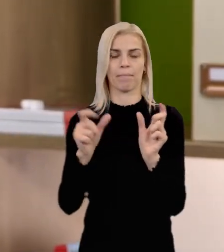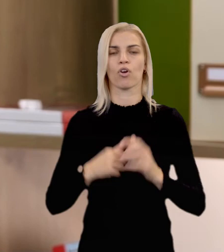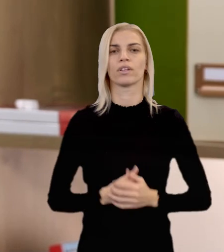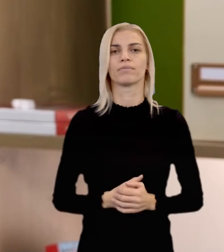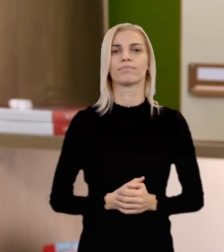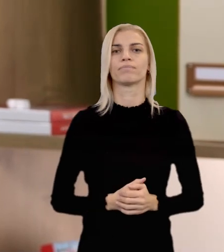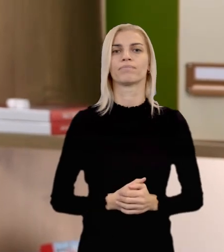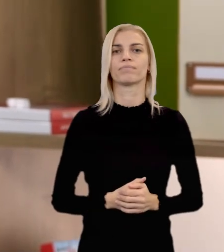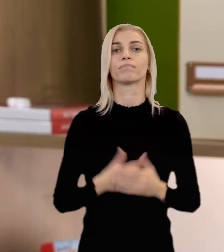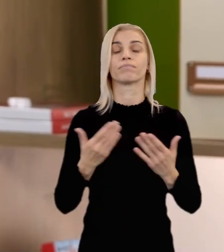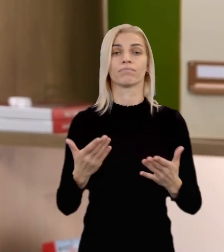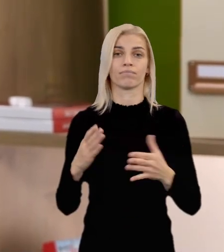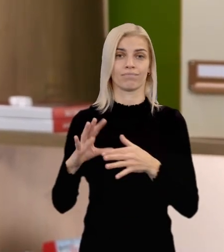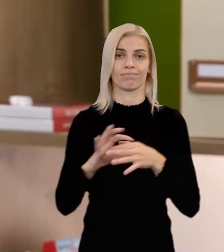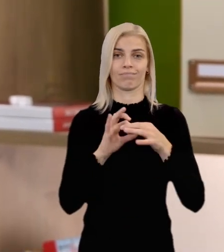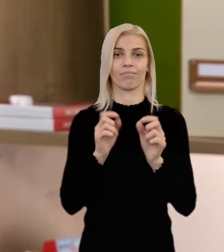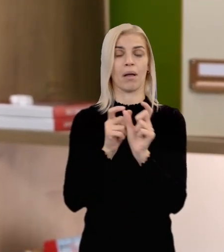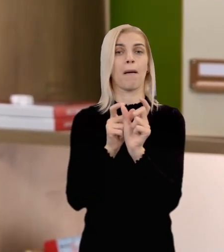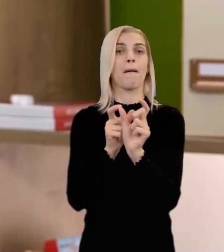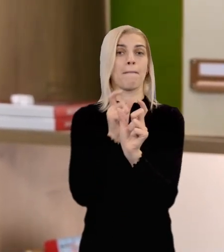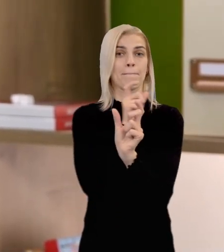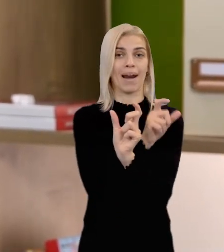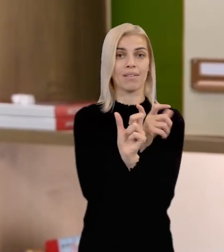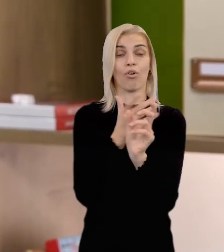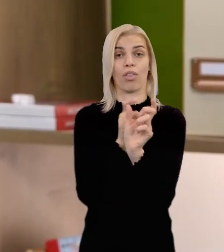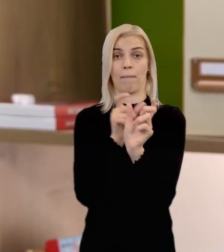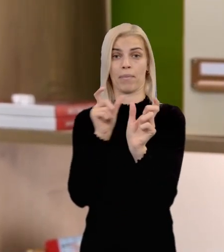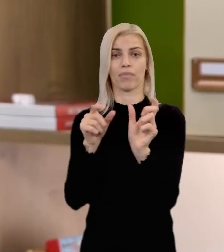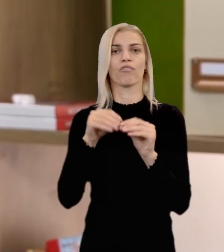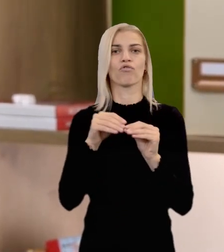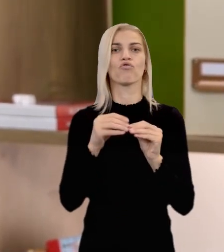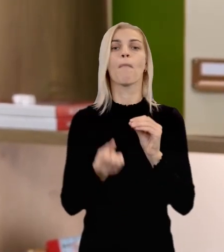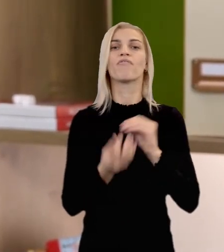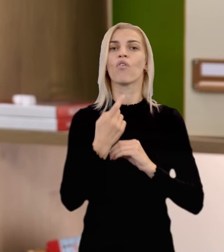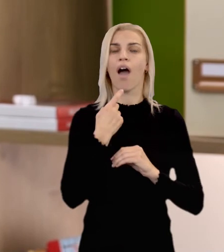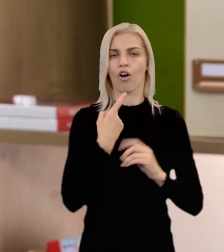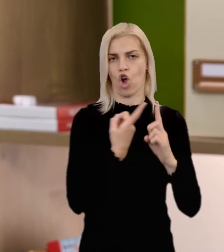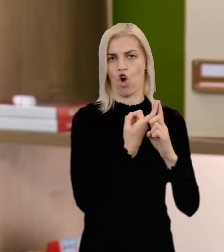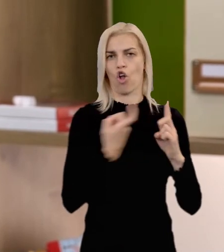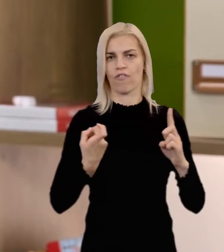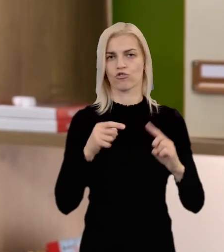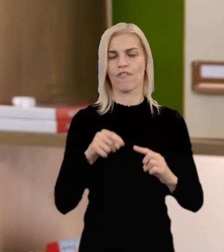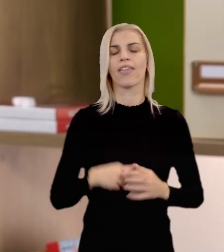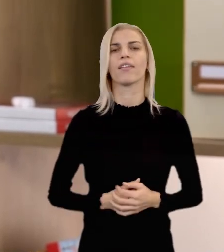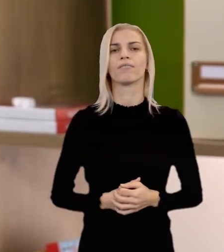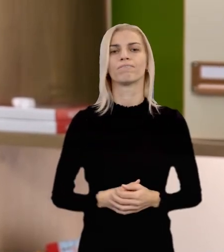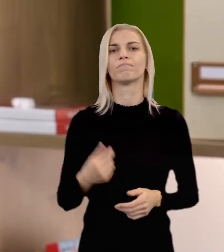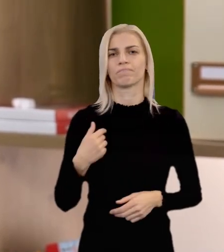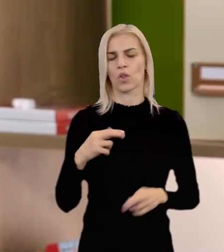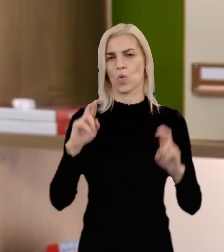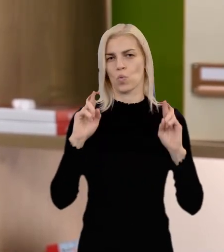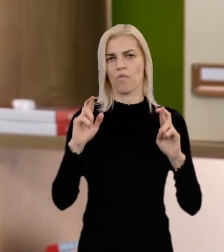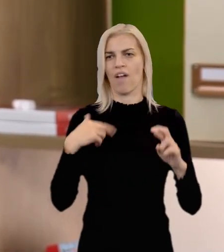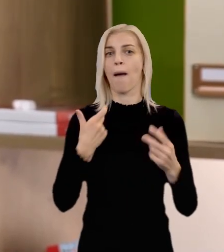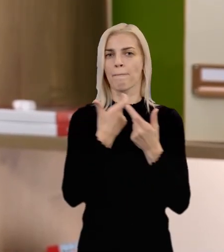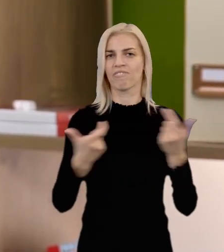Tvorenie slov pomocou slovotvorných predpón alebo prípon je tvorenie slov odvodzovaním. Verím, že som vám to